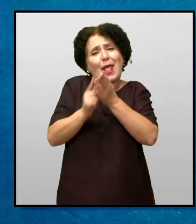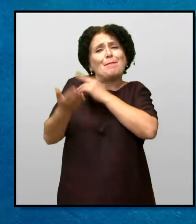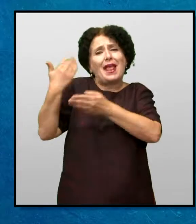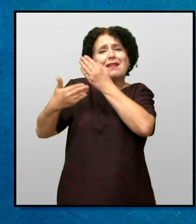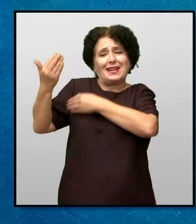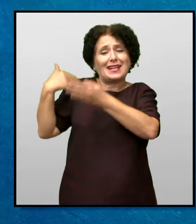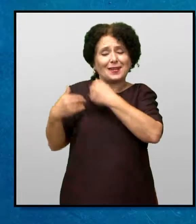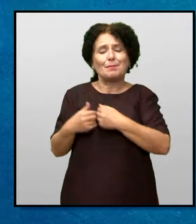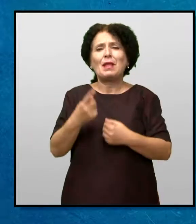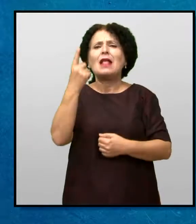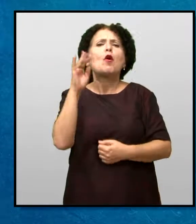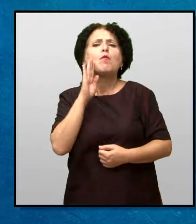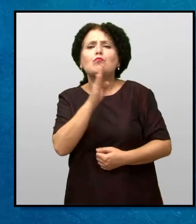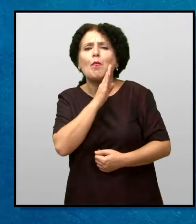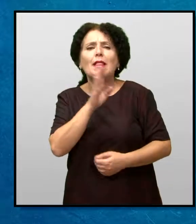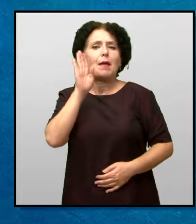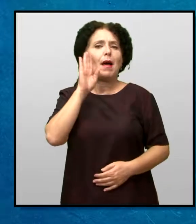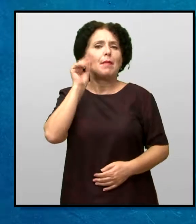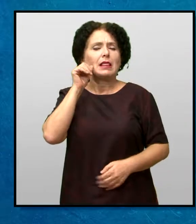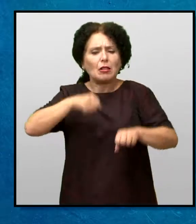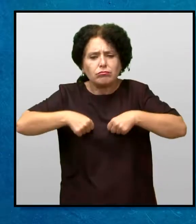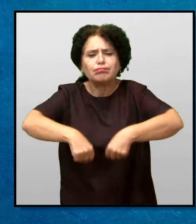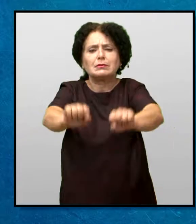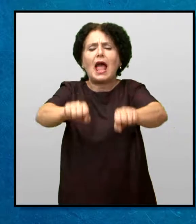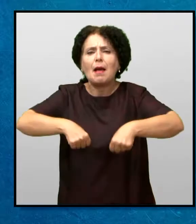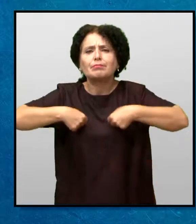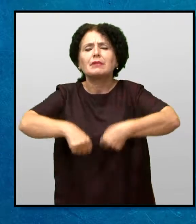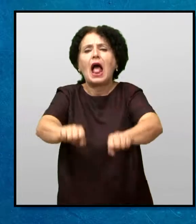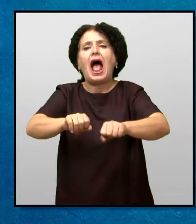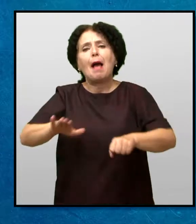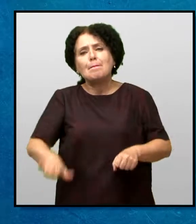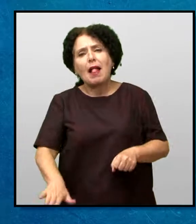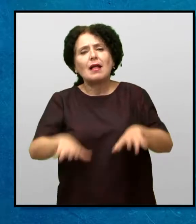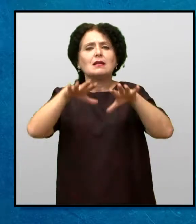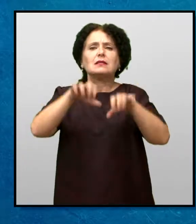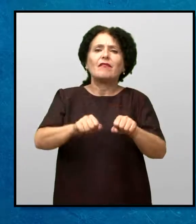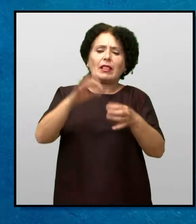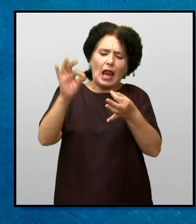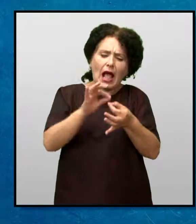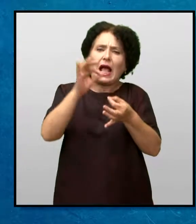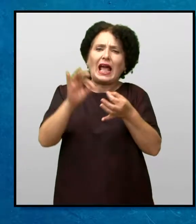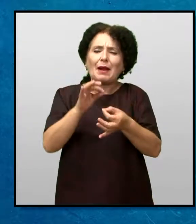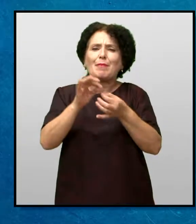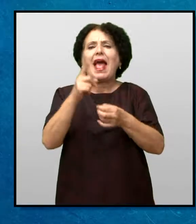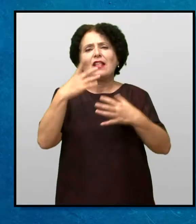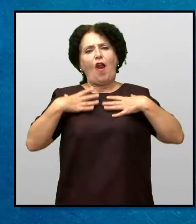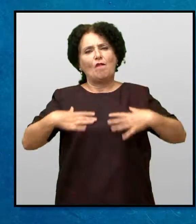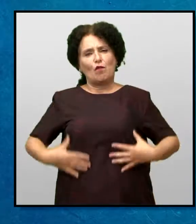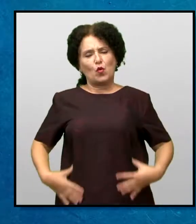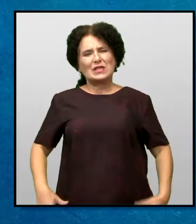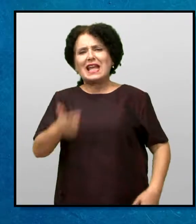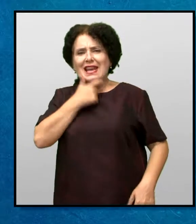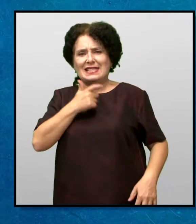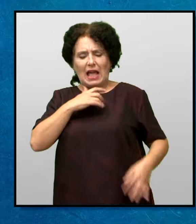Едно попладне Кога мајката и таткото на Мери ткаја ја платно А Мери беше зафатена со крпење на еден износен